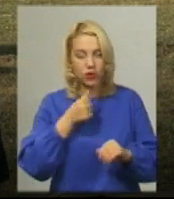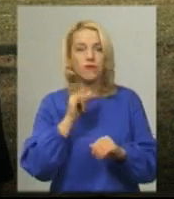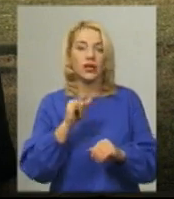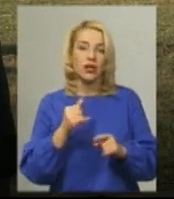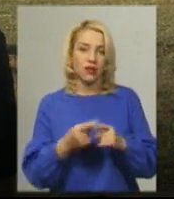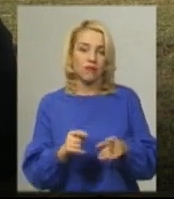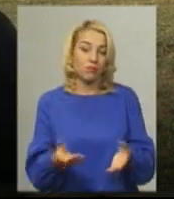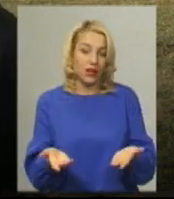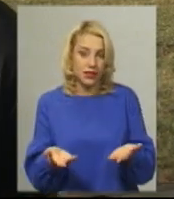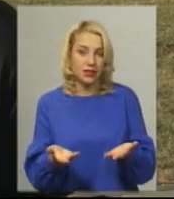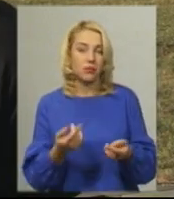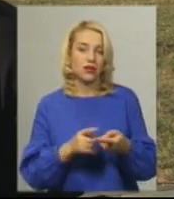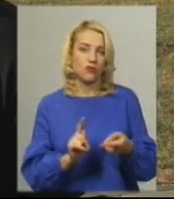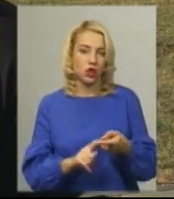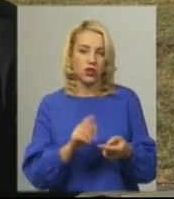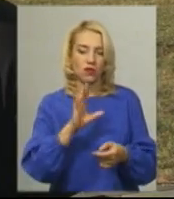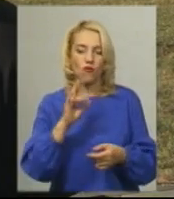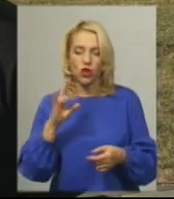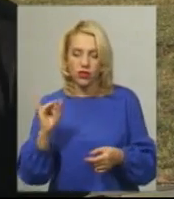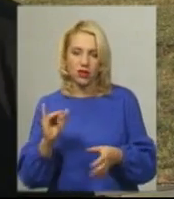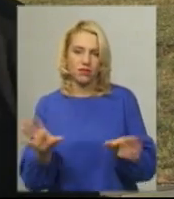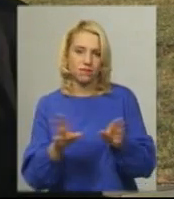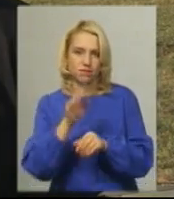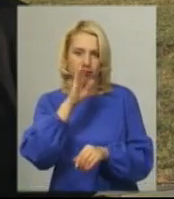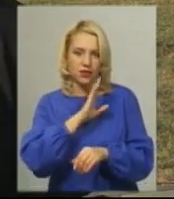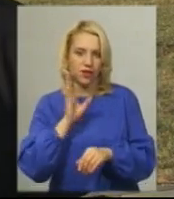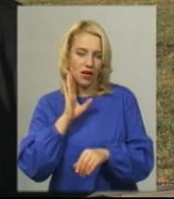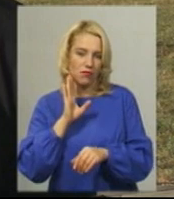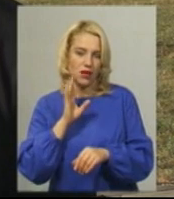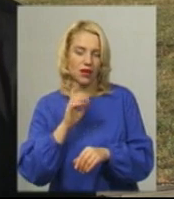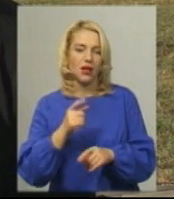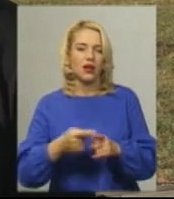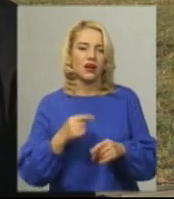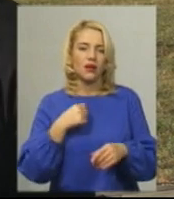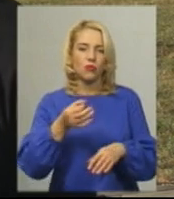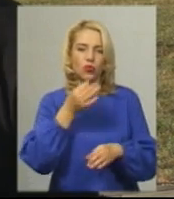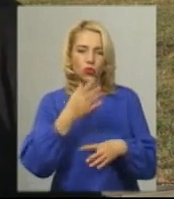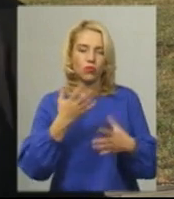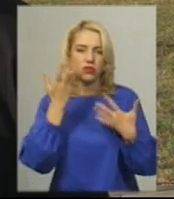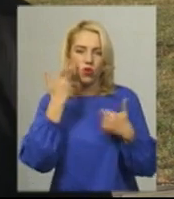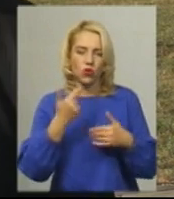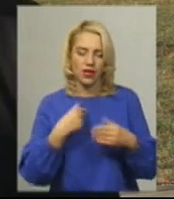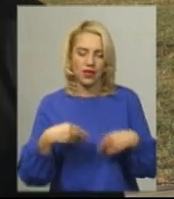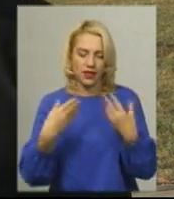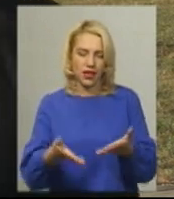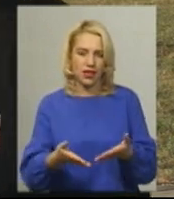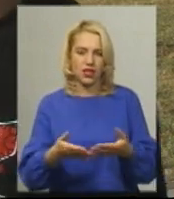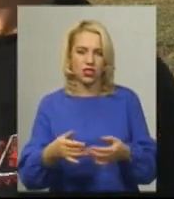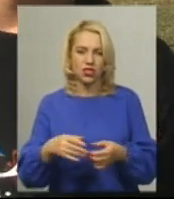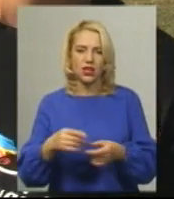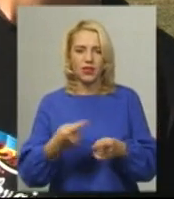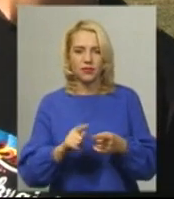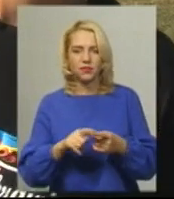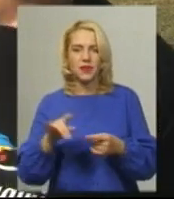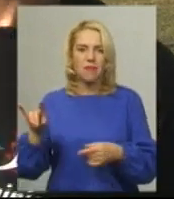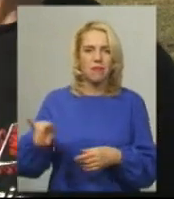вони запускають з батьками. Особливо мені подобається, коли даєш йому пілотажні кайти,